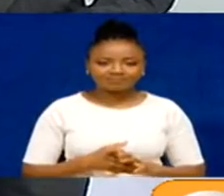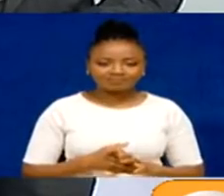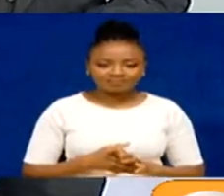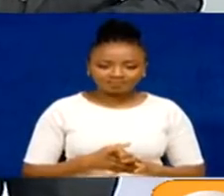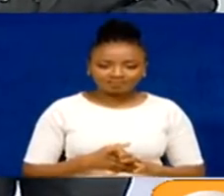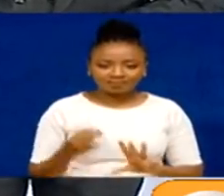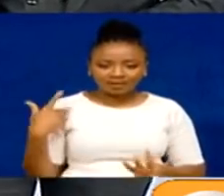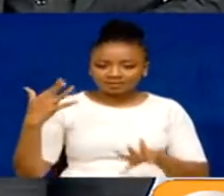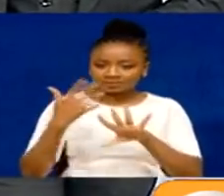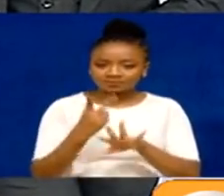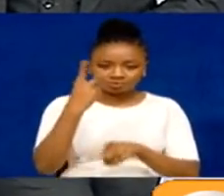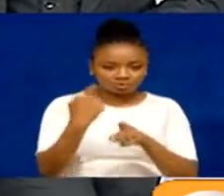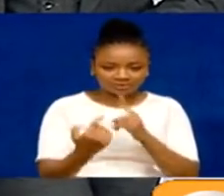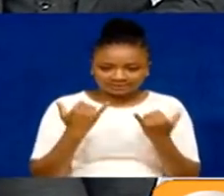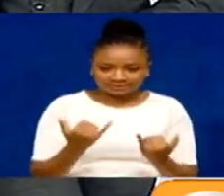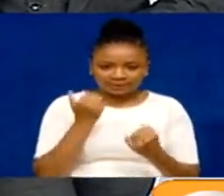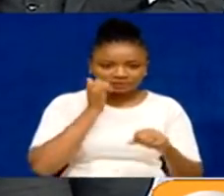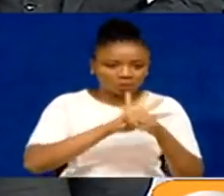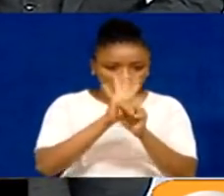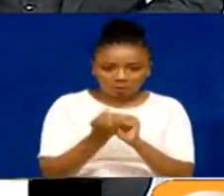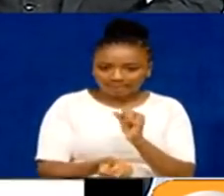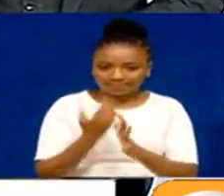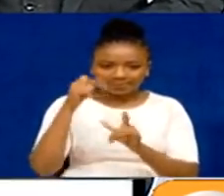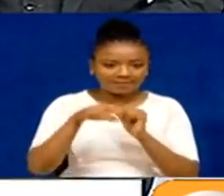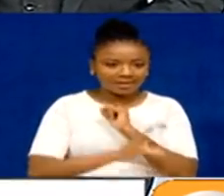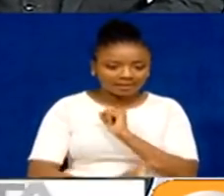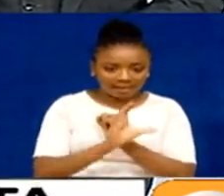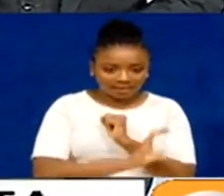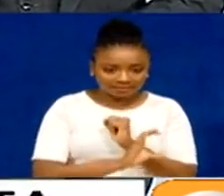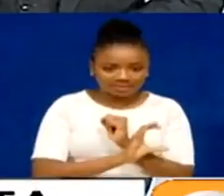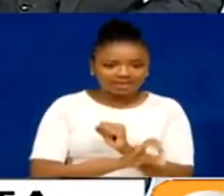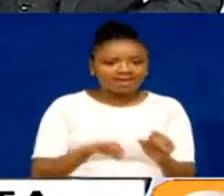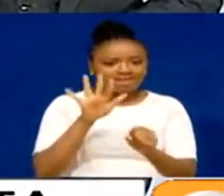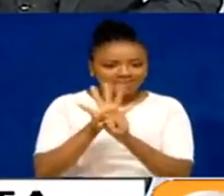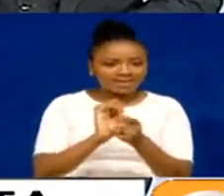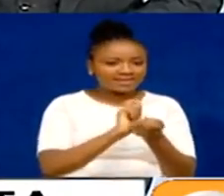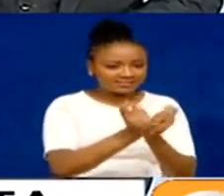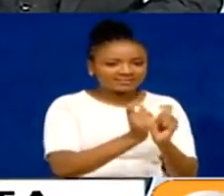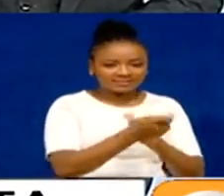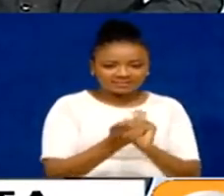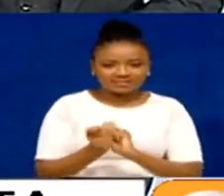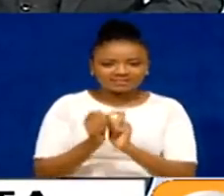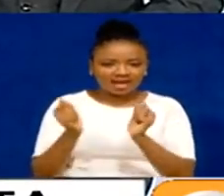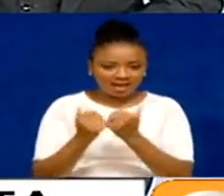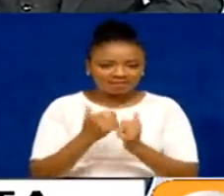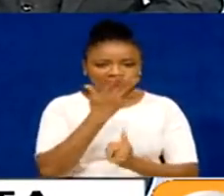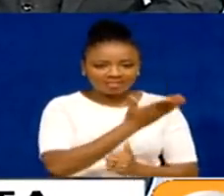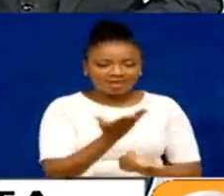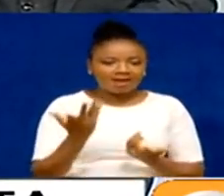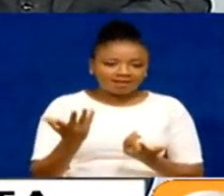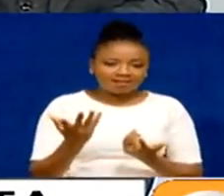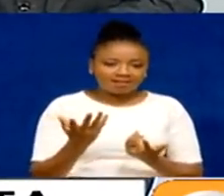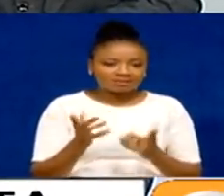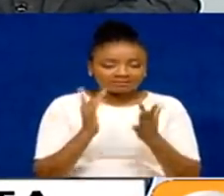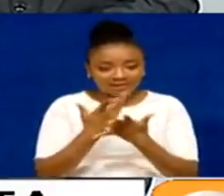Na mtuza maji mekua takriba nmiaka miwili tangu janga la COVID-19 kuzuka humunchini. Na mna kama ilivyo kwenye makabiliano vitani